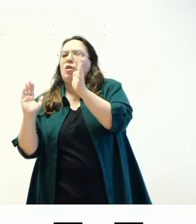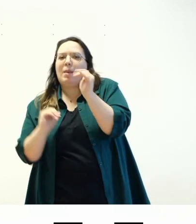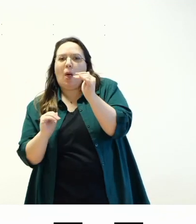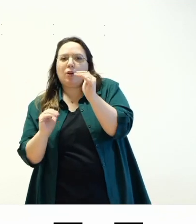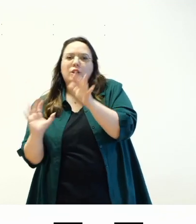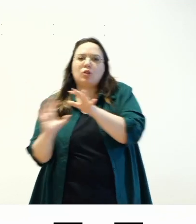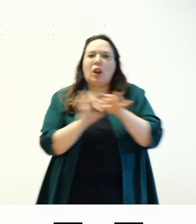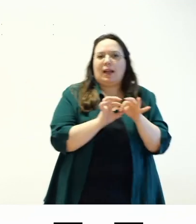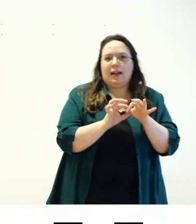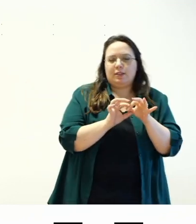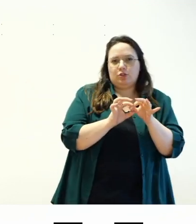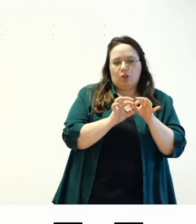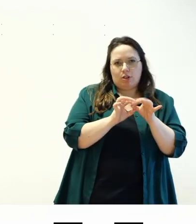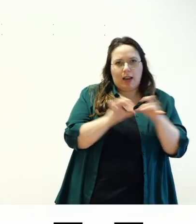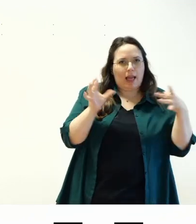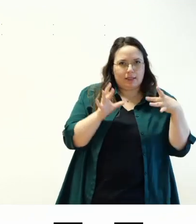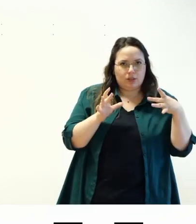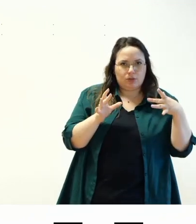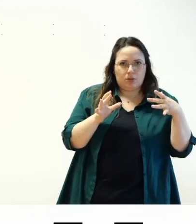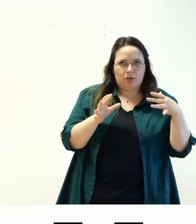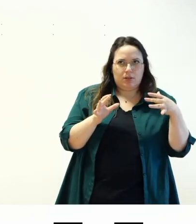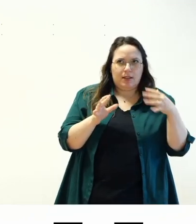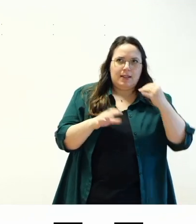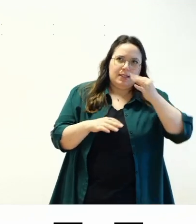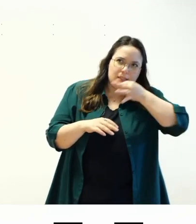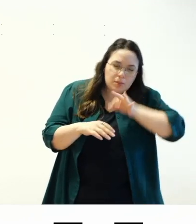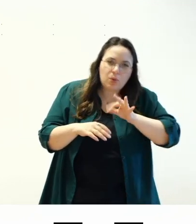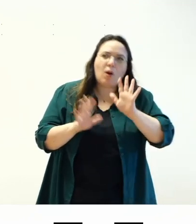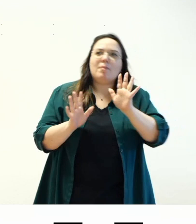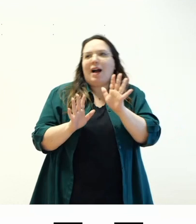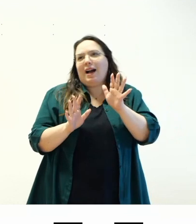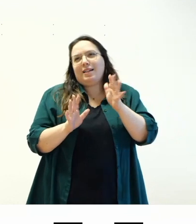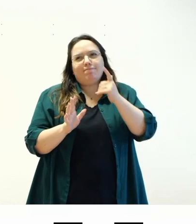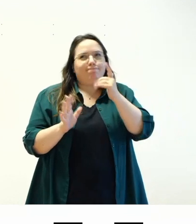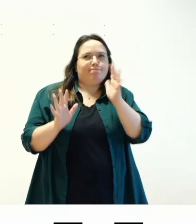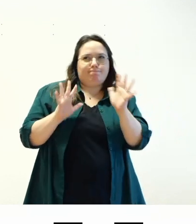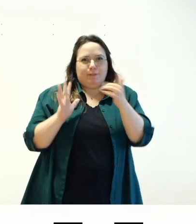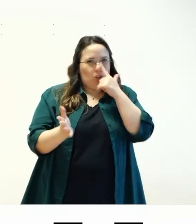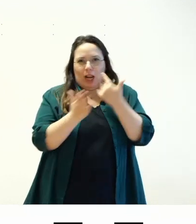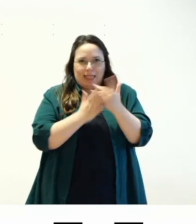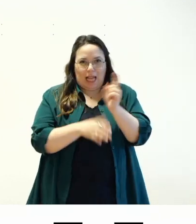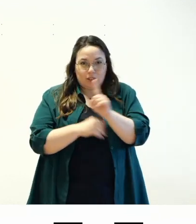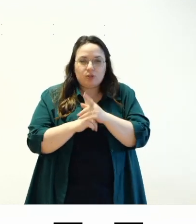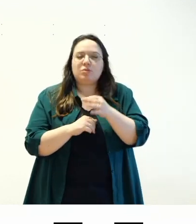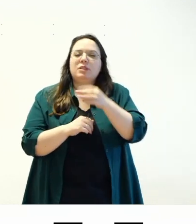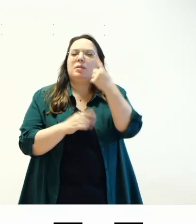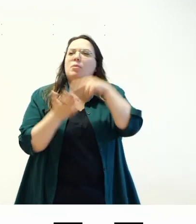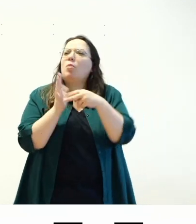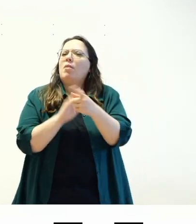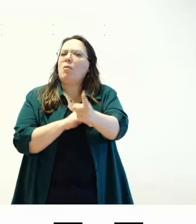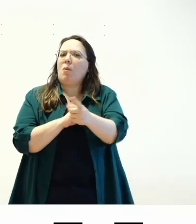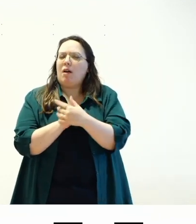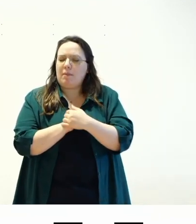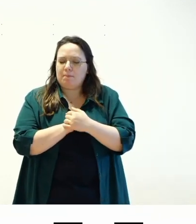sì in realtà ma non è l'ideale per cui qual è la questione la questione è che